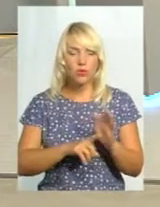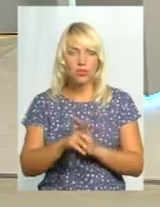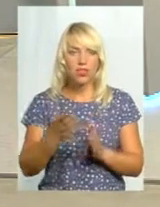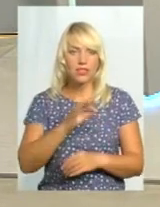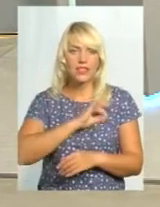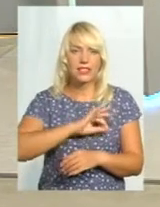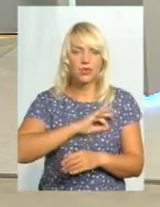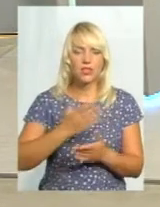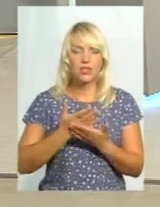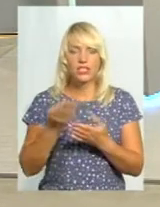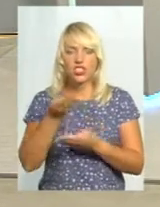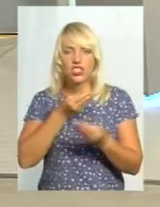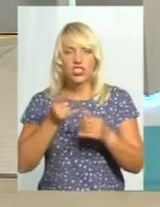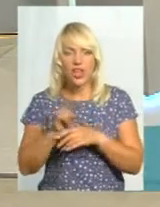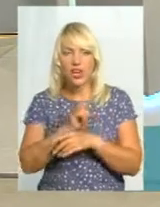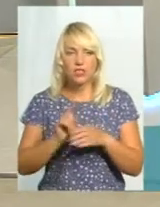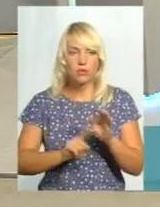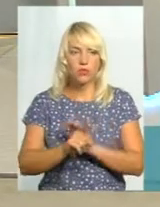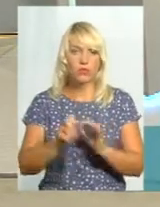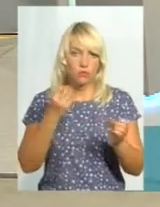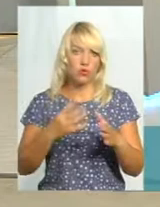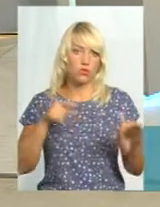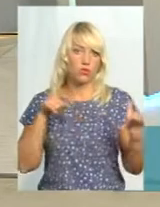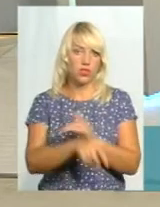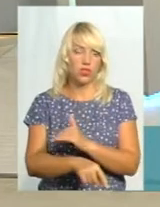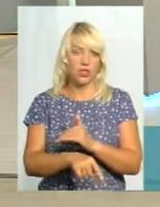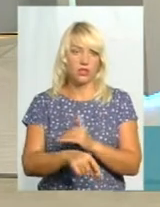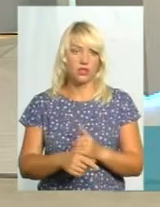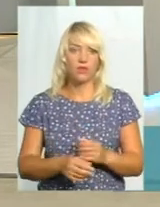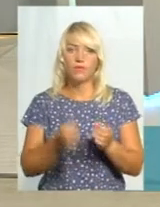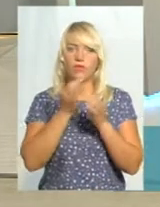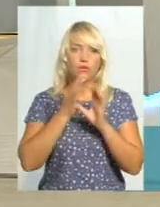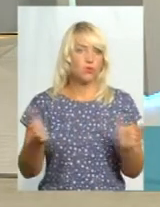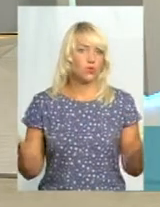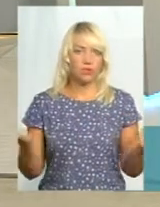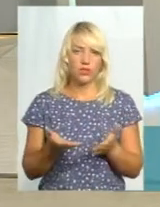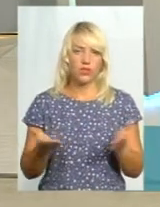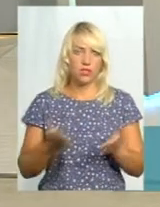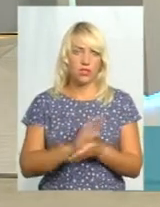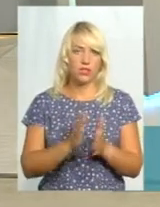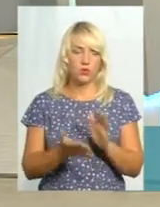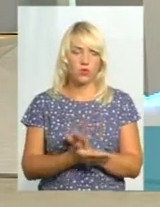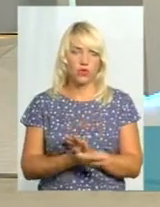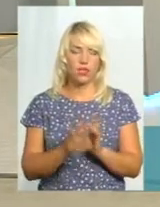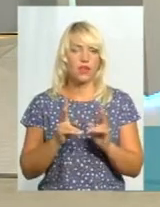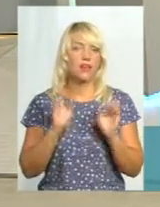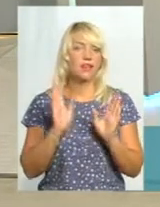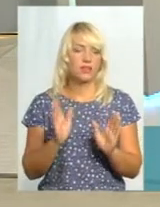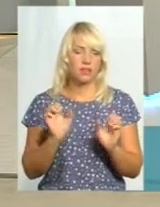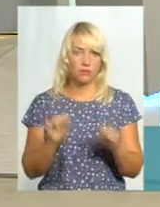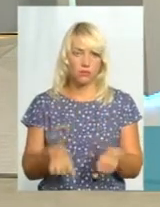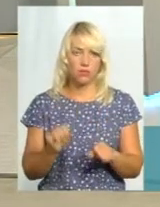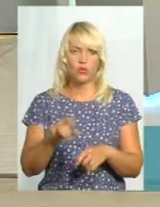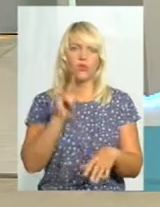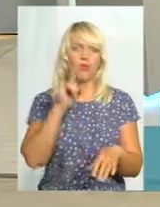що якісь шахрайські схеми починаються, тікайте з будь-яких ситуацій, як тільки можна. Можете